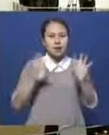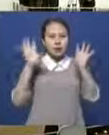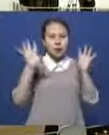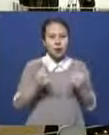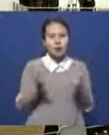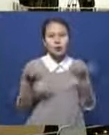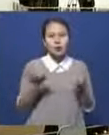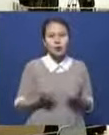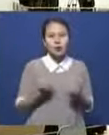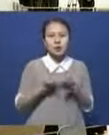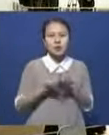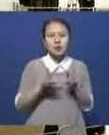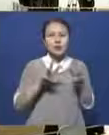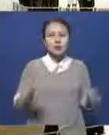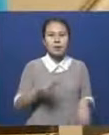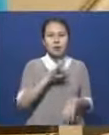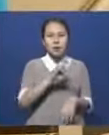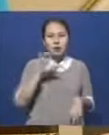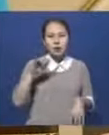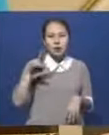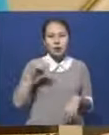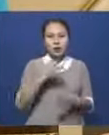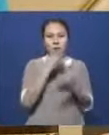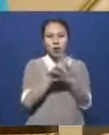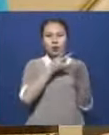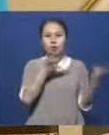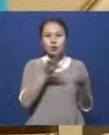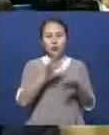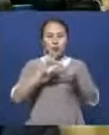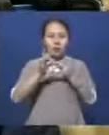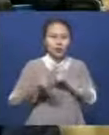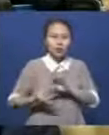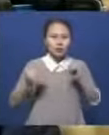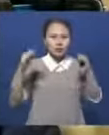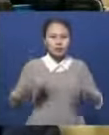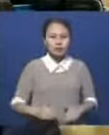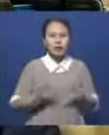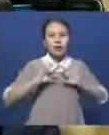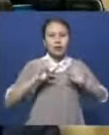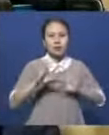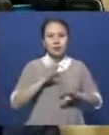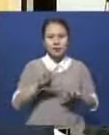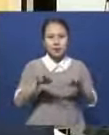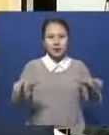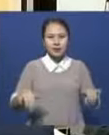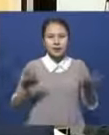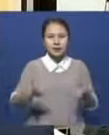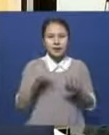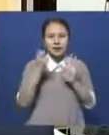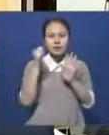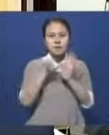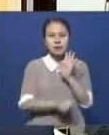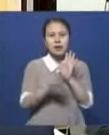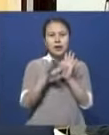ғабылдады. Қаржы министері Бақыт Султаны бюджеттің нақтыланыуын түсіндердің төменді өмен түсіндерді. Сондықтан үкімет шығыстарды 260